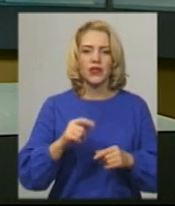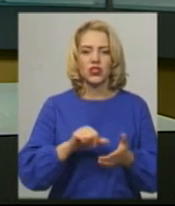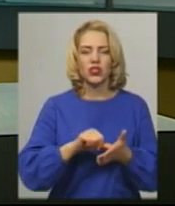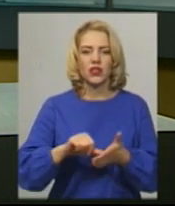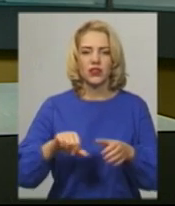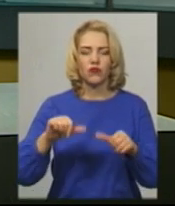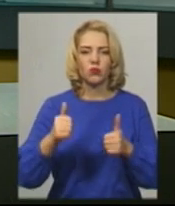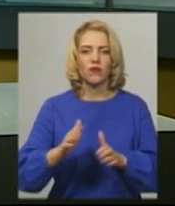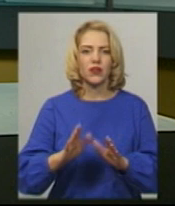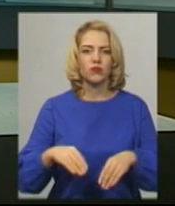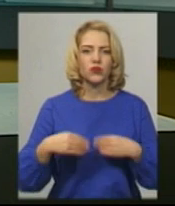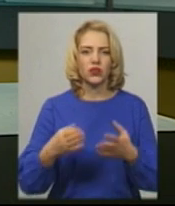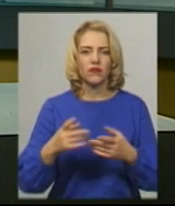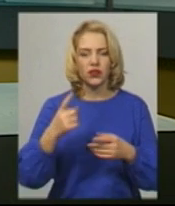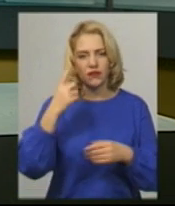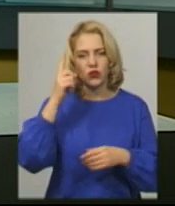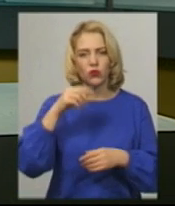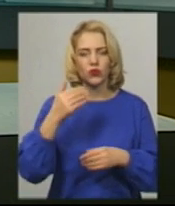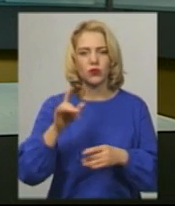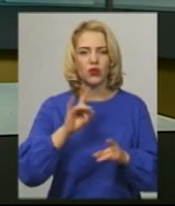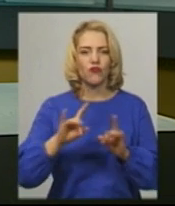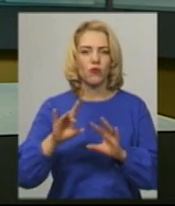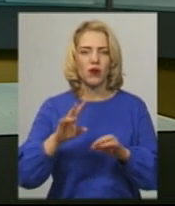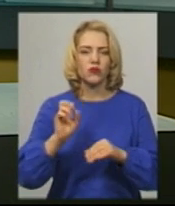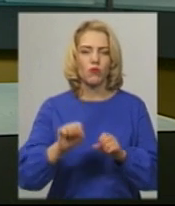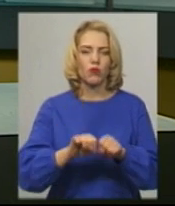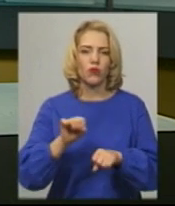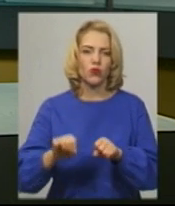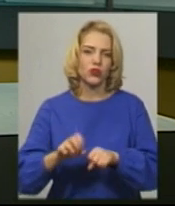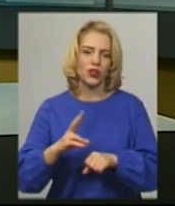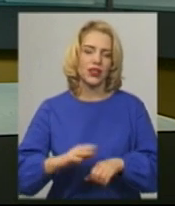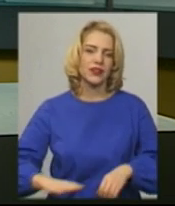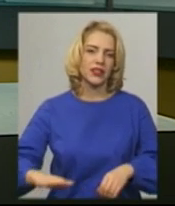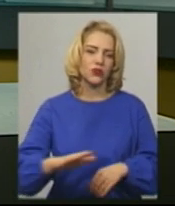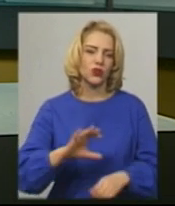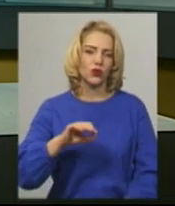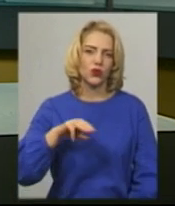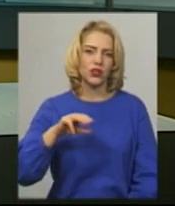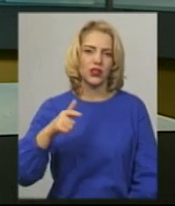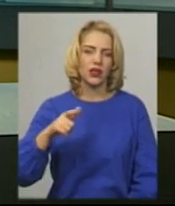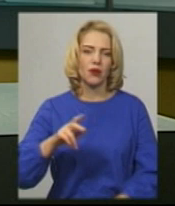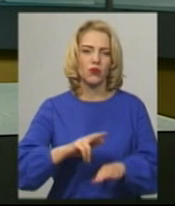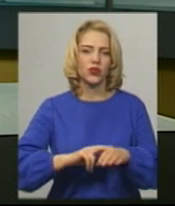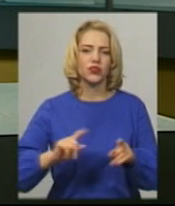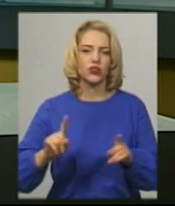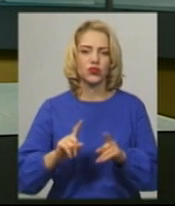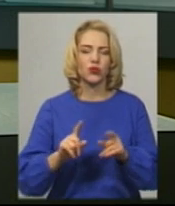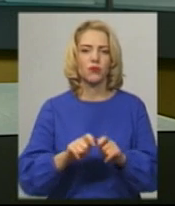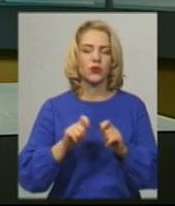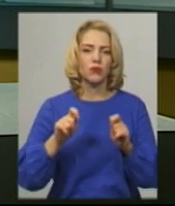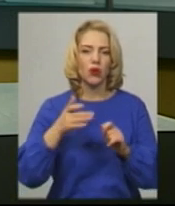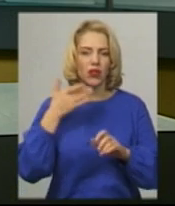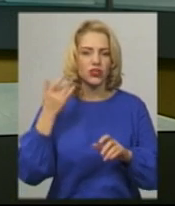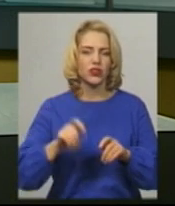формування надаватимуть відому їм інформацію про правопорушення на території ОТГ поліцейським, аби полегшити розкриття справ. Як буде